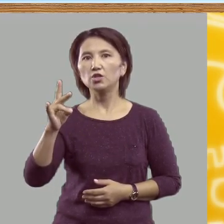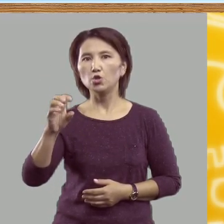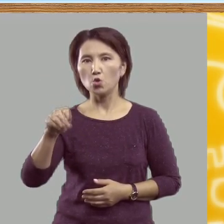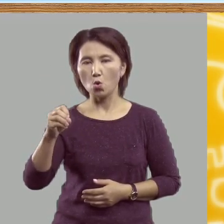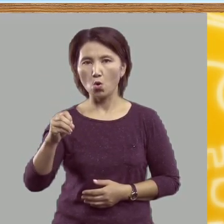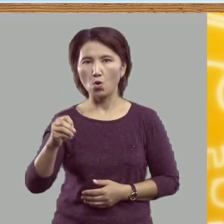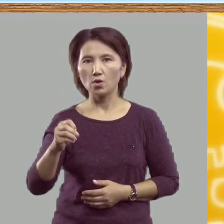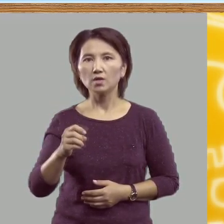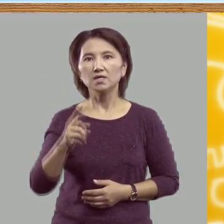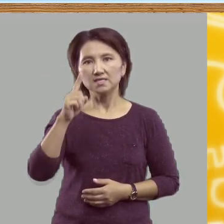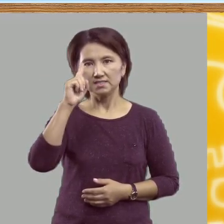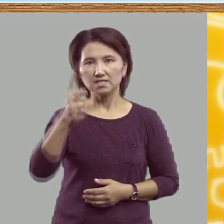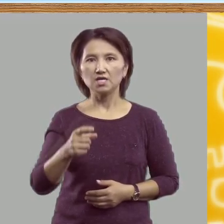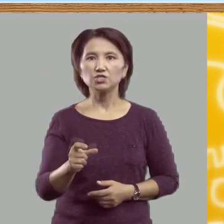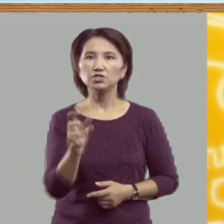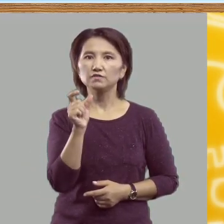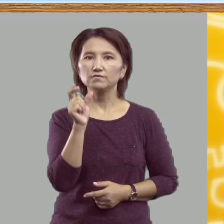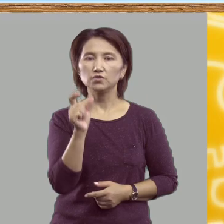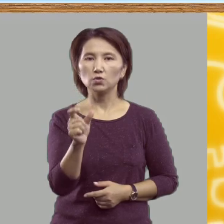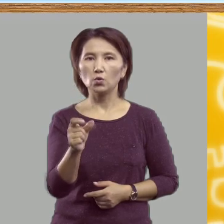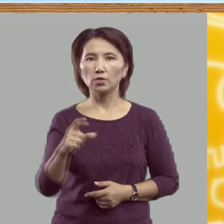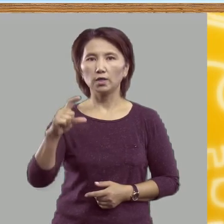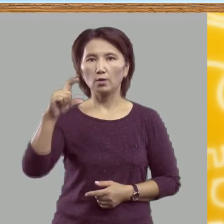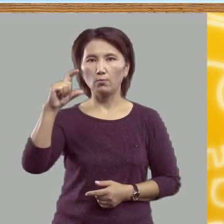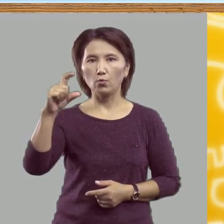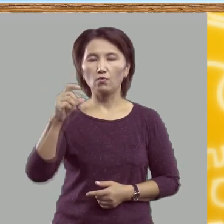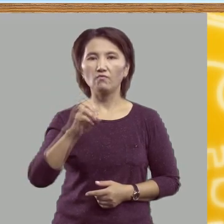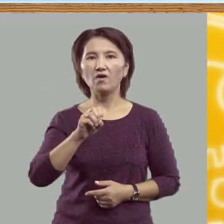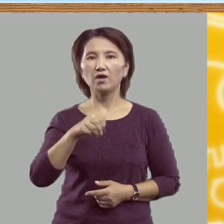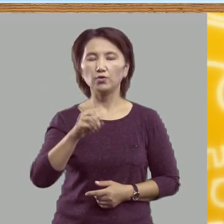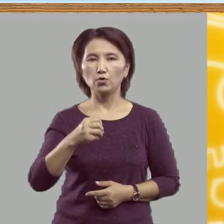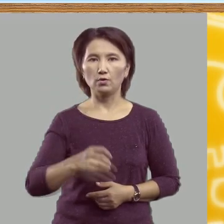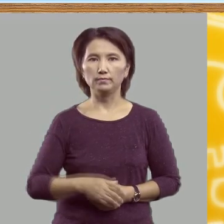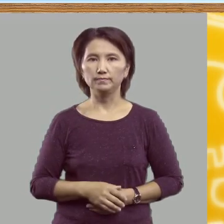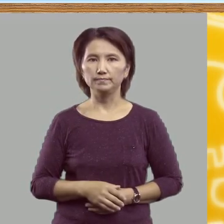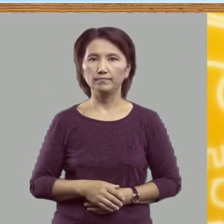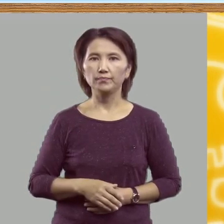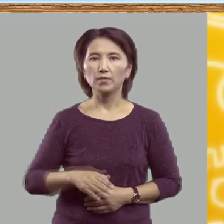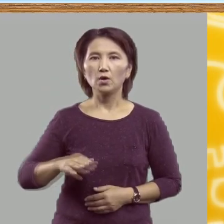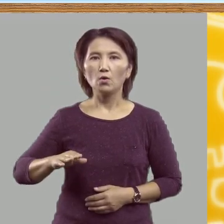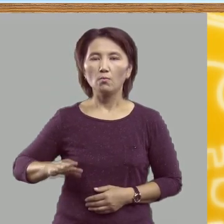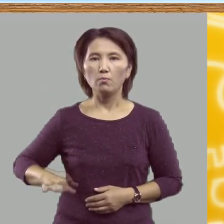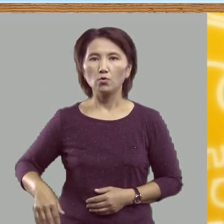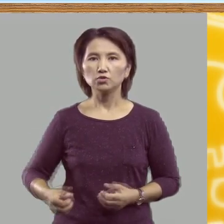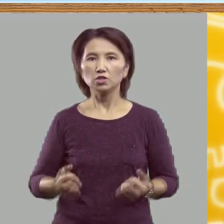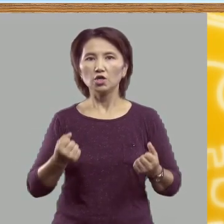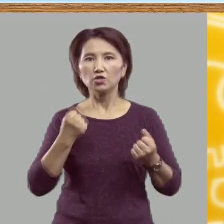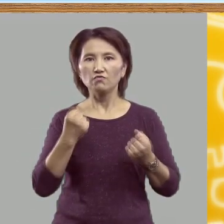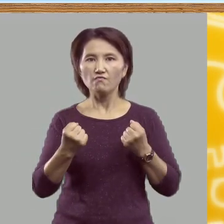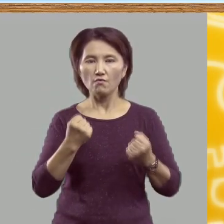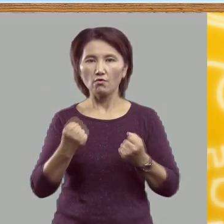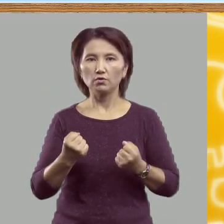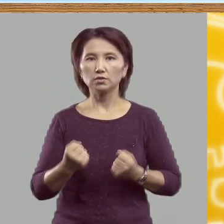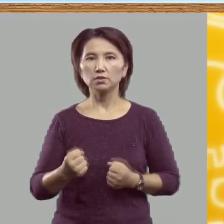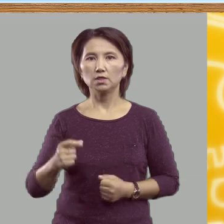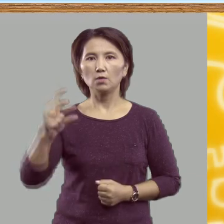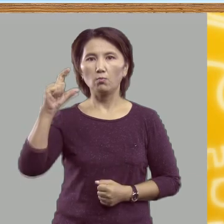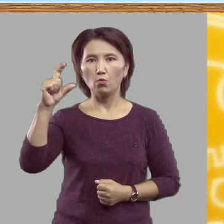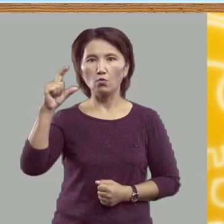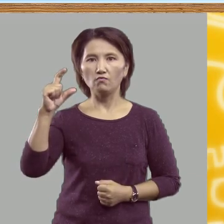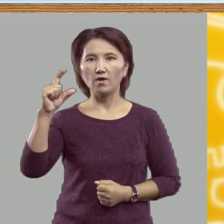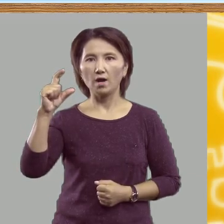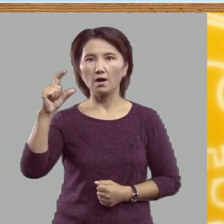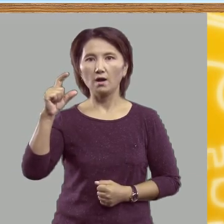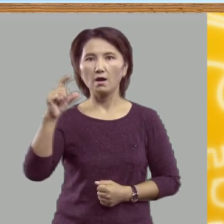значит, в слоге буква Ё. После твёрдых буква О.